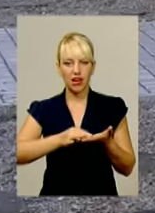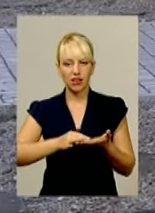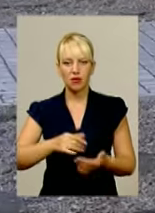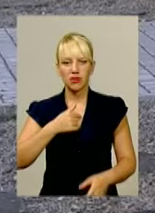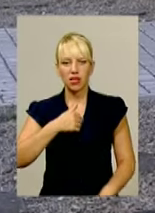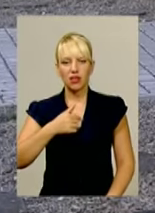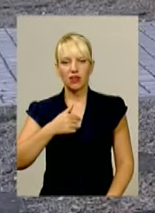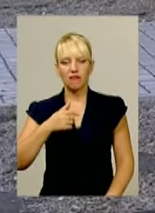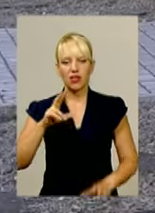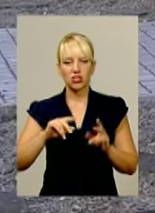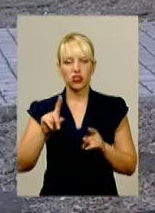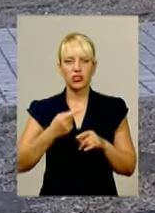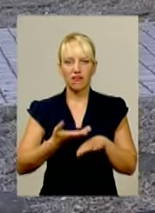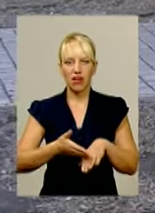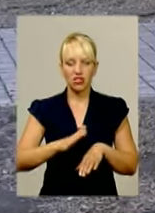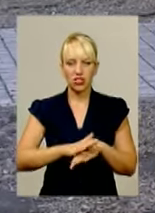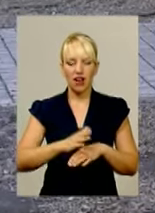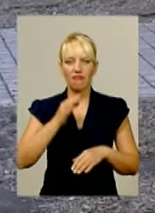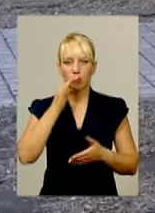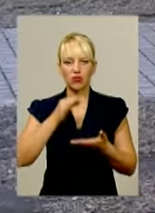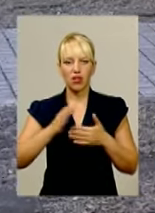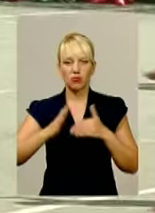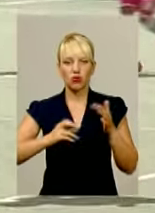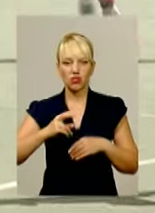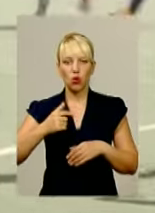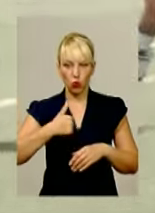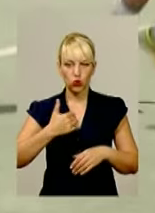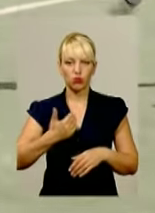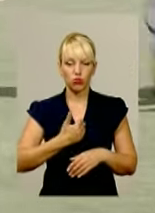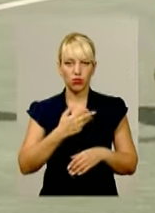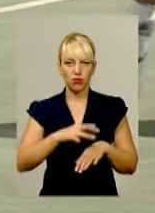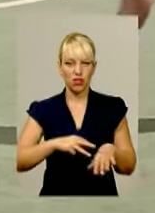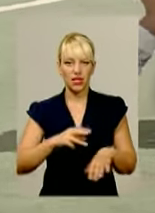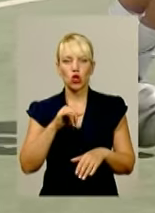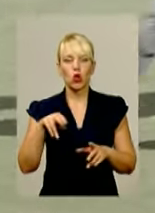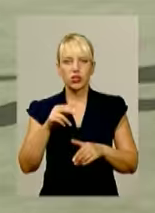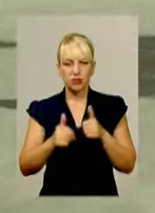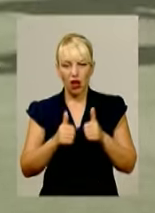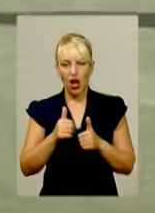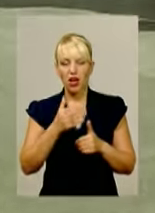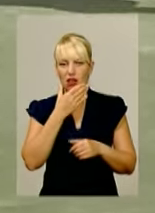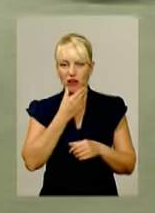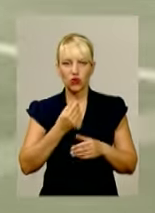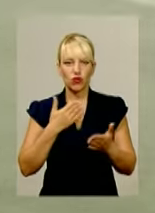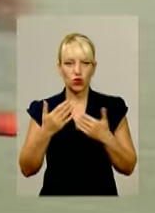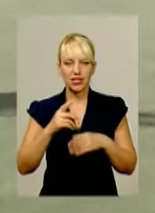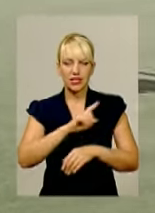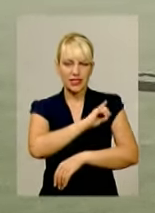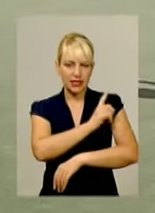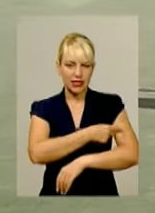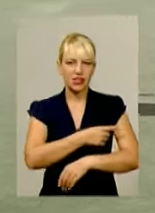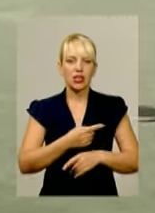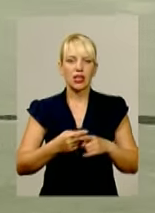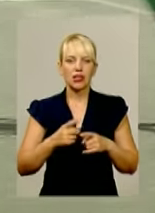Я вважаю, що це важка і дуже відповідальна професія. Хочу бути міліціонером. До змагань підлітки підійшли серйозно, грали на повну силу. Та, як і